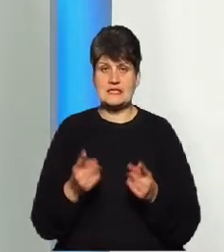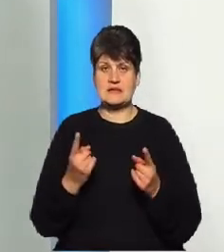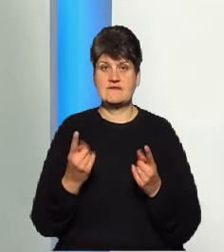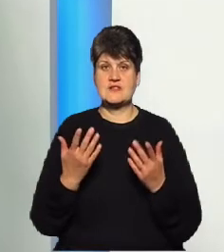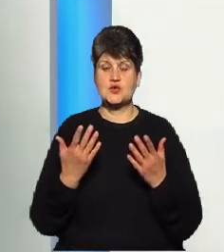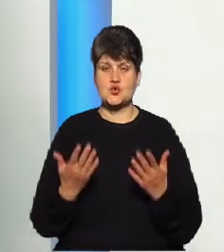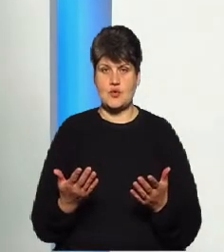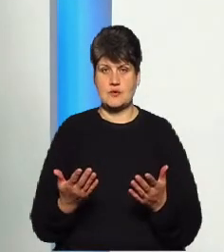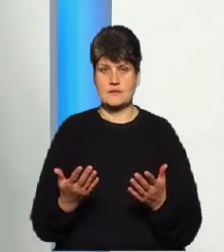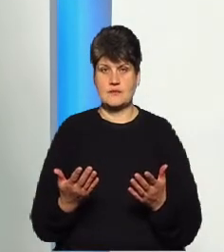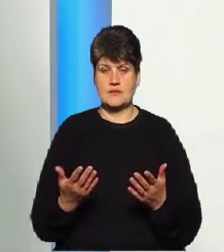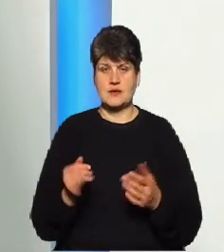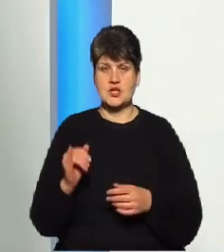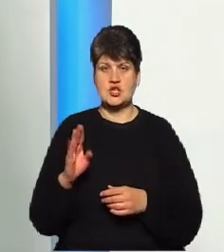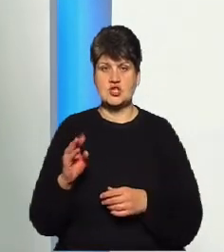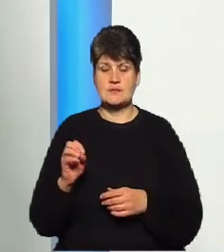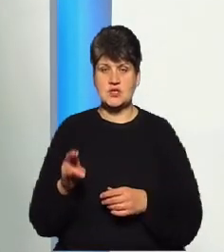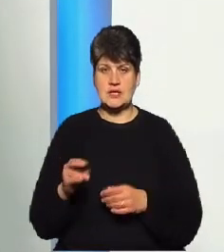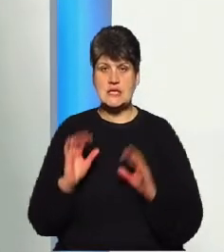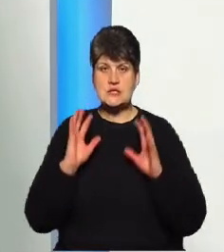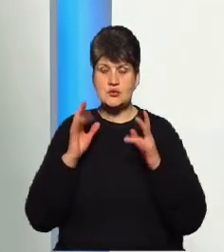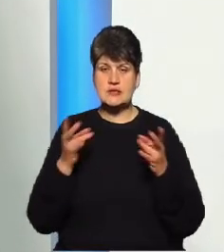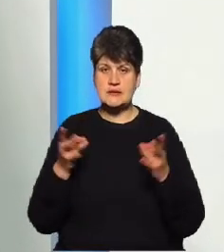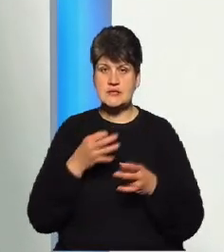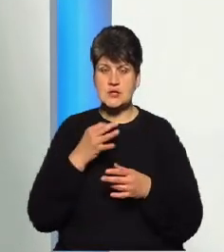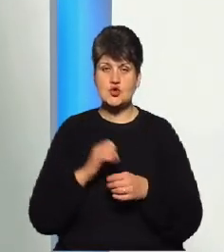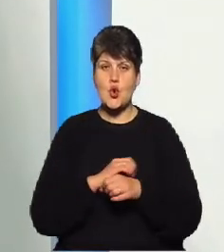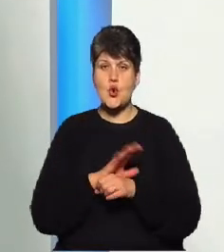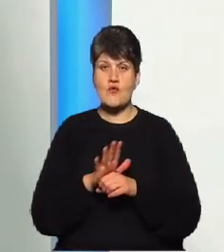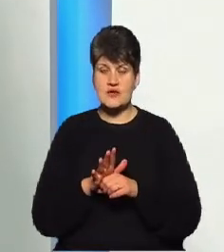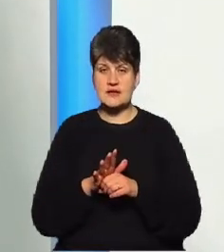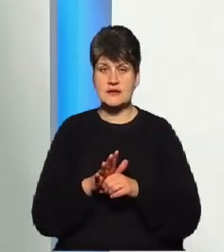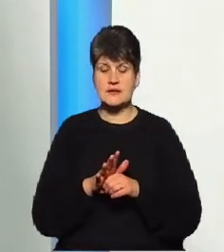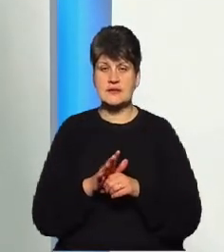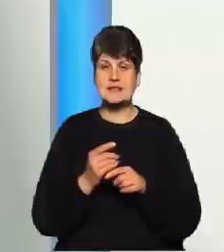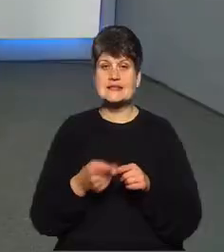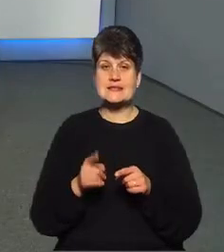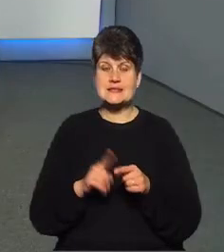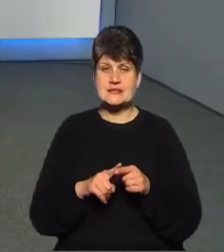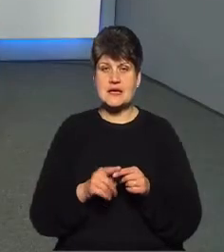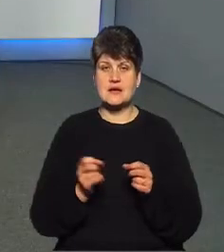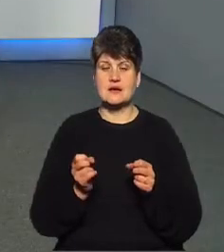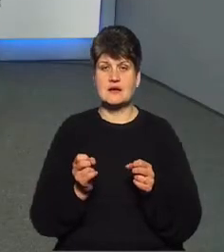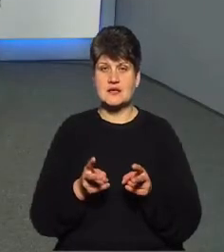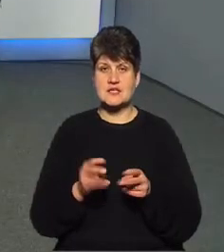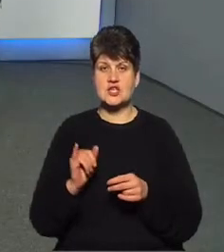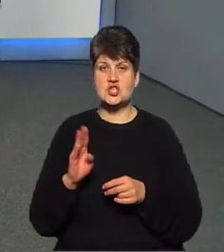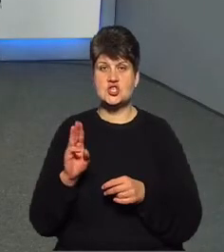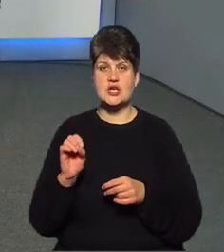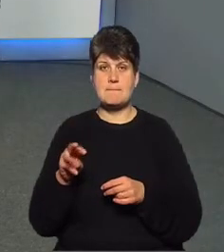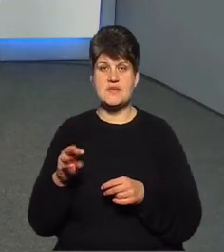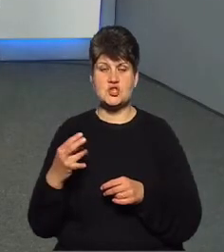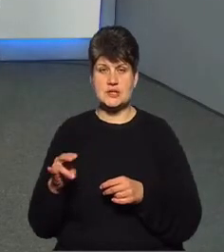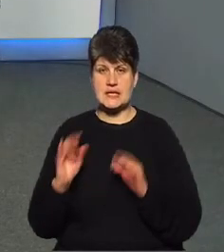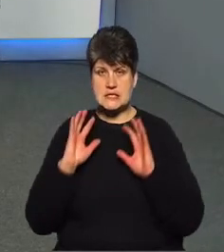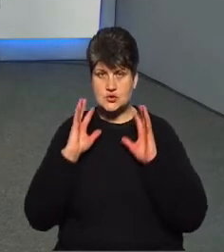ішемічного інсульту. І слід сказати, що при ковіді ризик найчастіше саме ішемічного інсульту. Тобто, ви знаєте, що той,